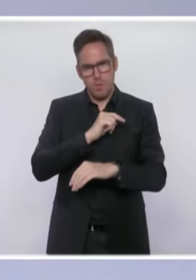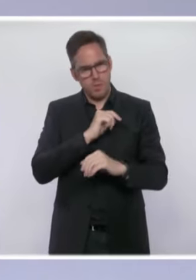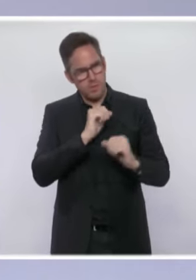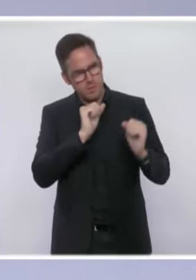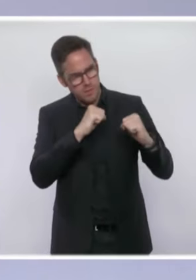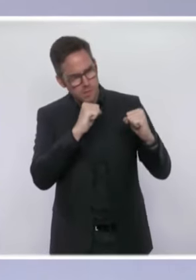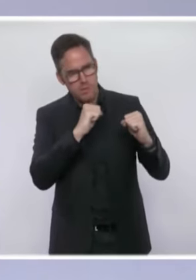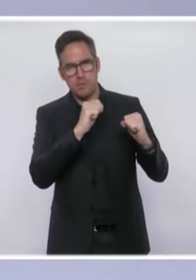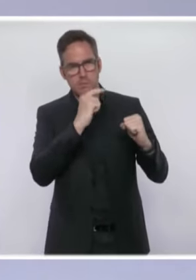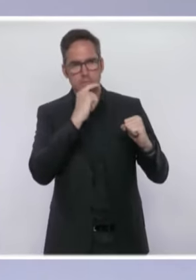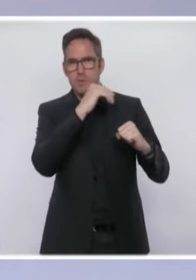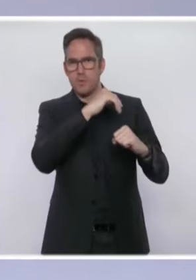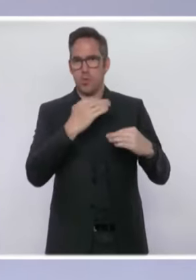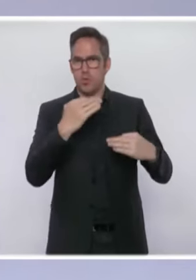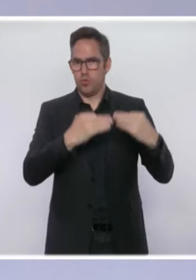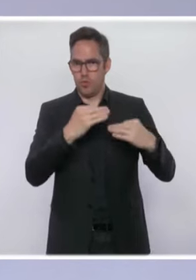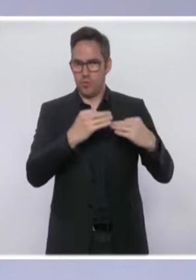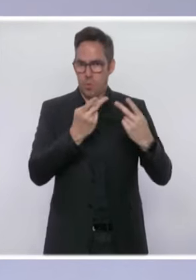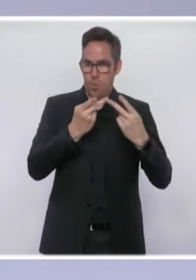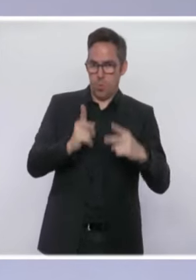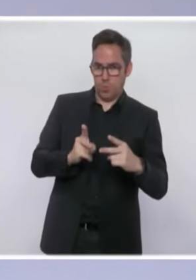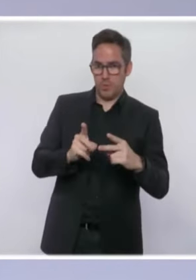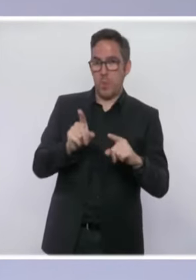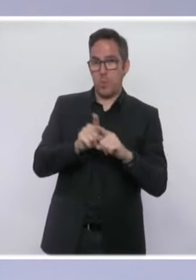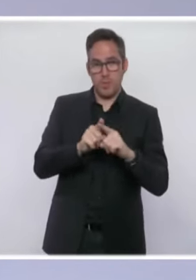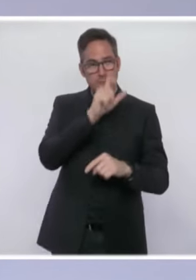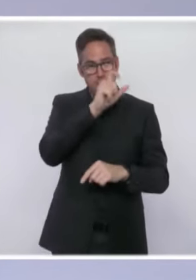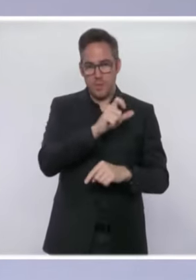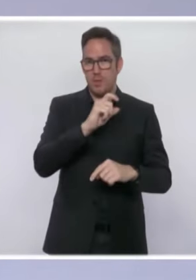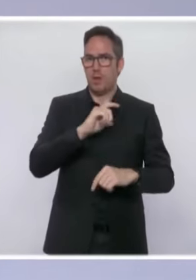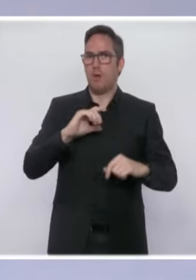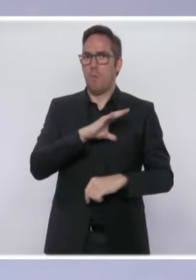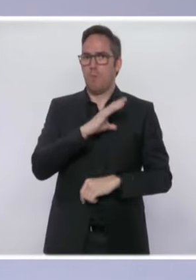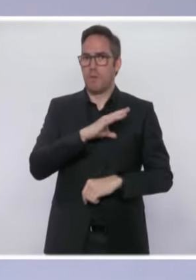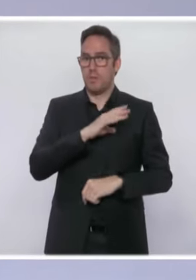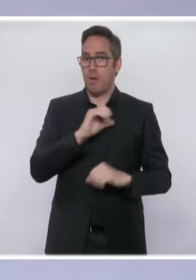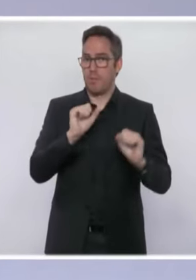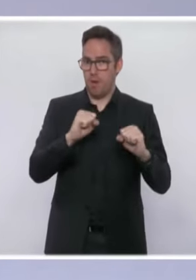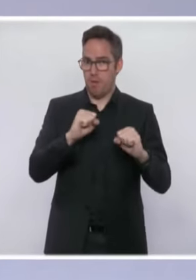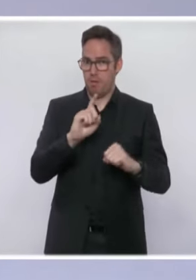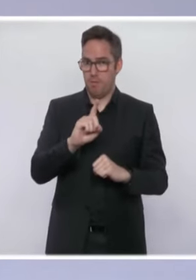l'accord du parquet et de l'équipe éducative. Sur le fond,